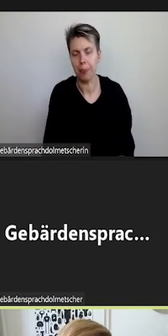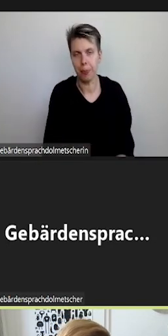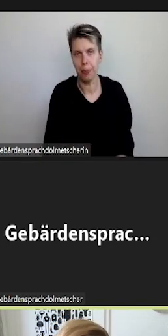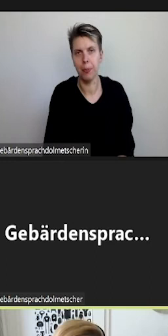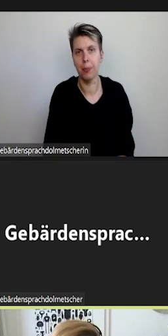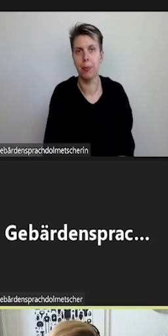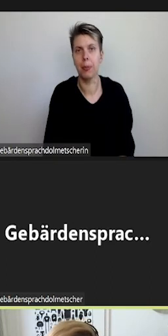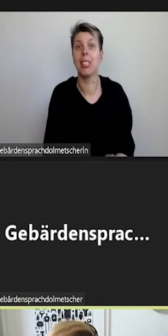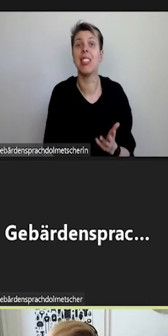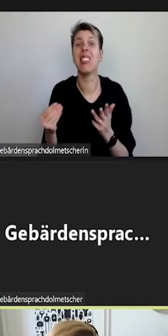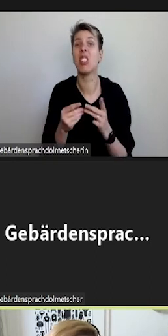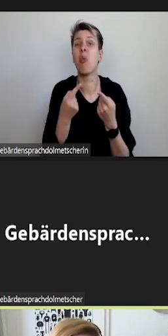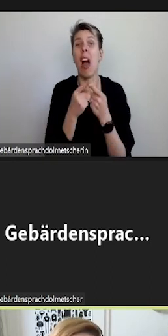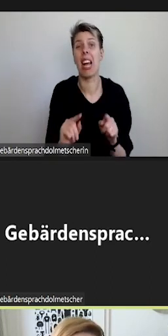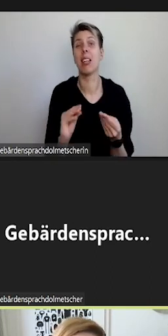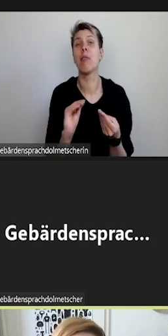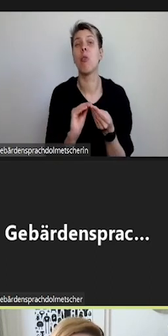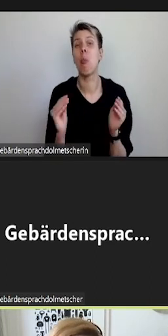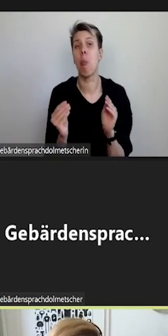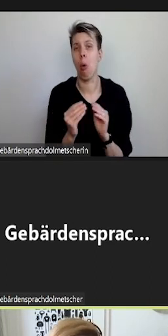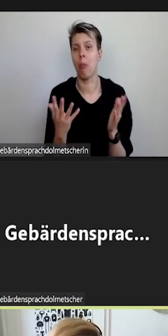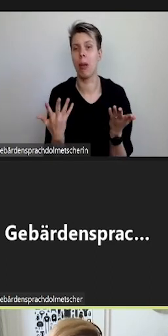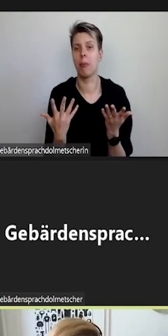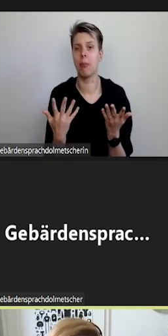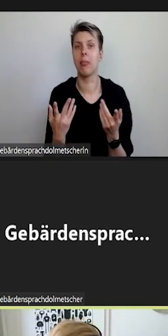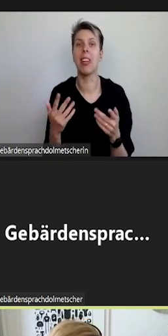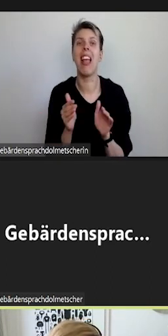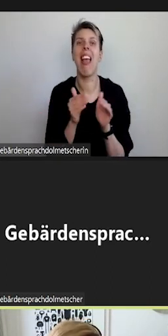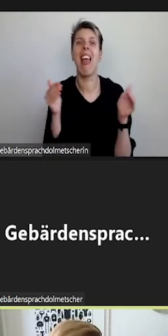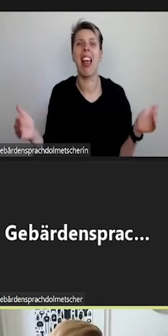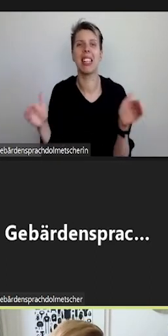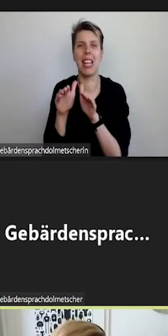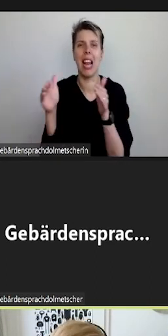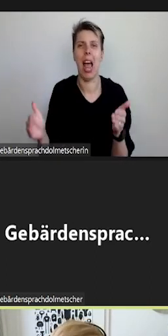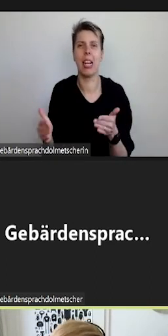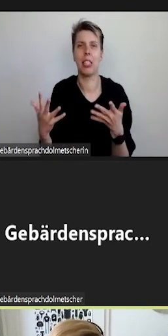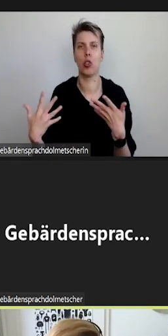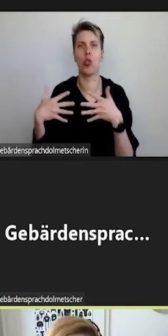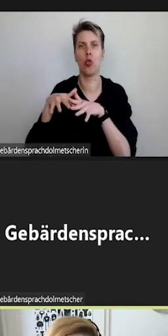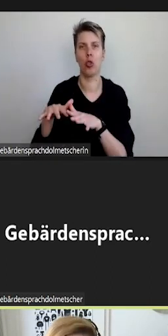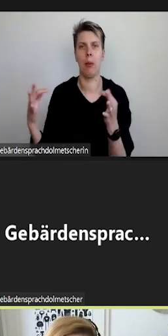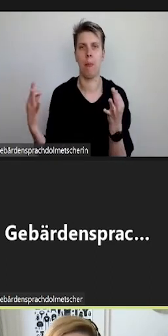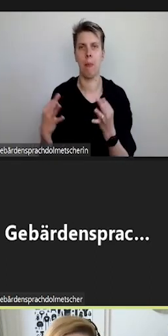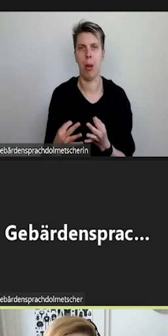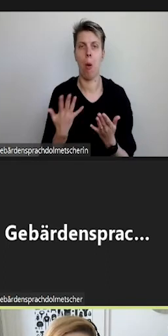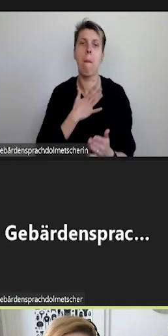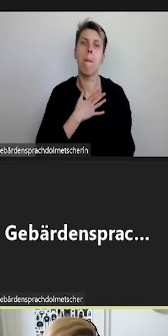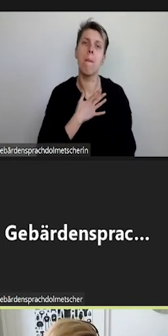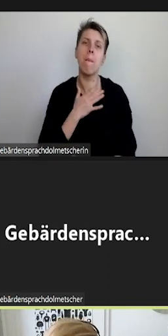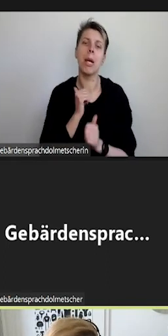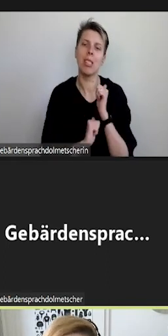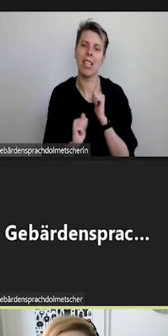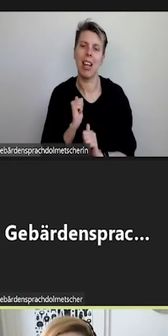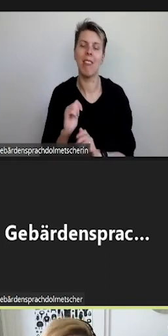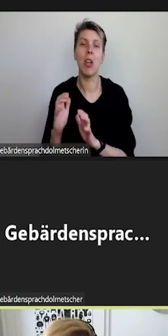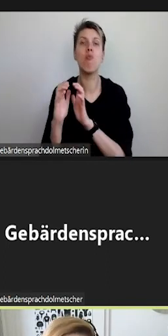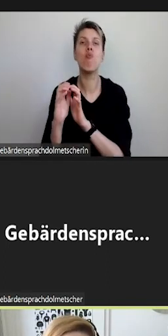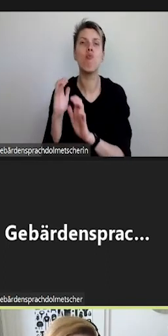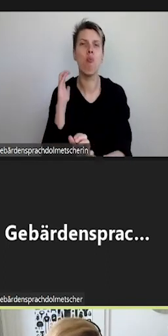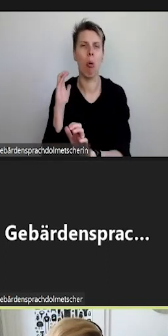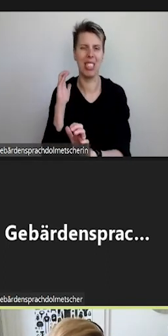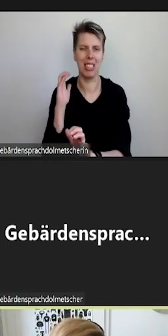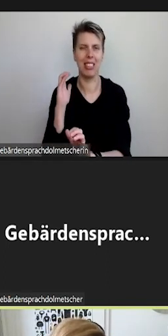Eine weitere Schwierigkeit ist die Schnittstelle zu externen Einrichtungen. Die sind bei uns leider in Bezug auf die Bushaltestellen